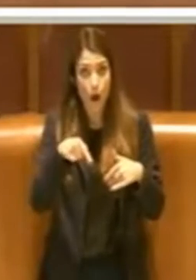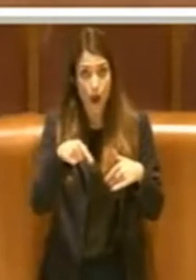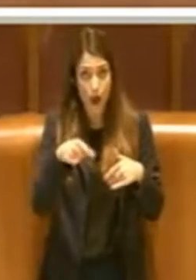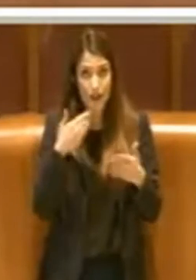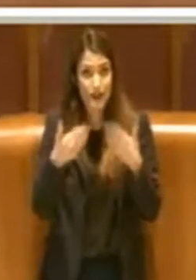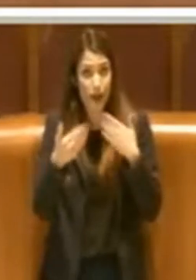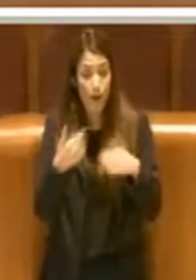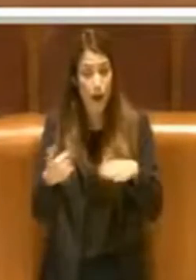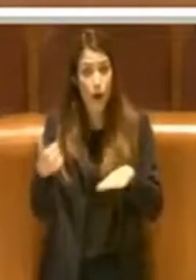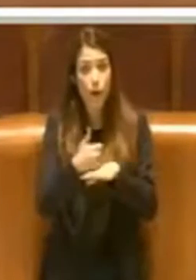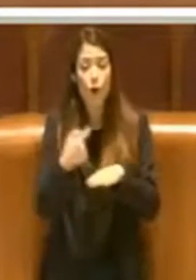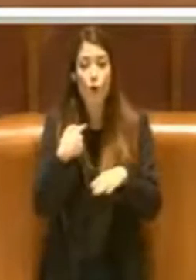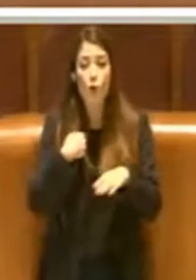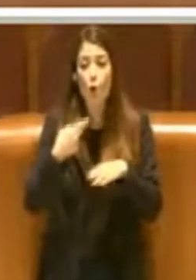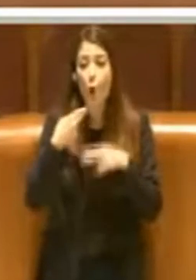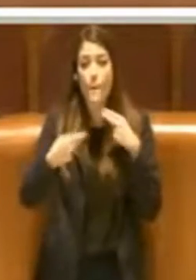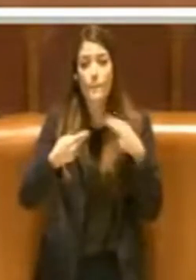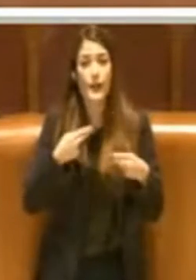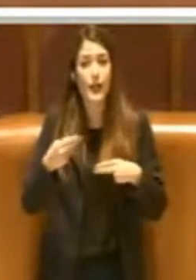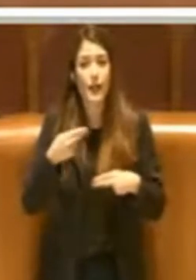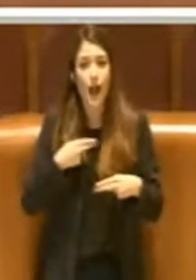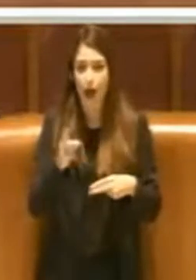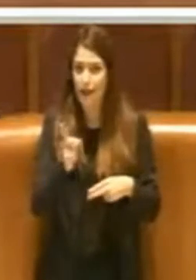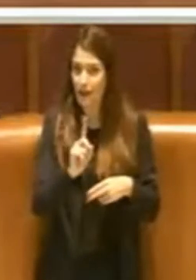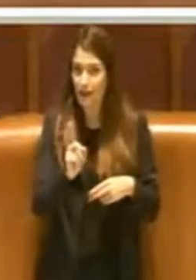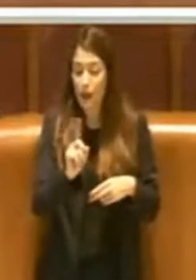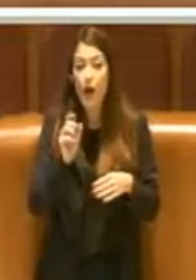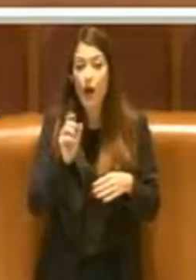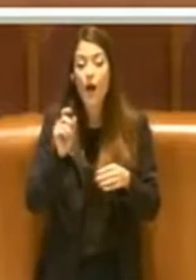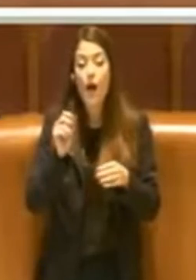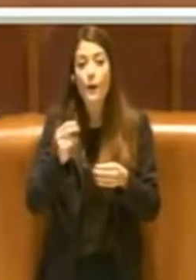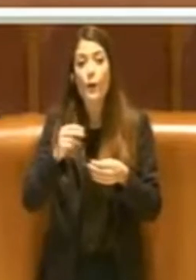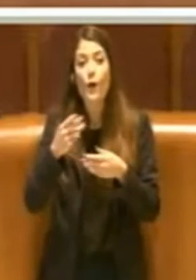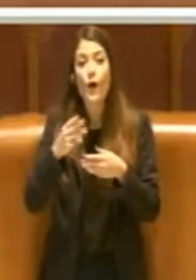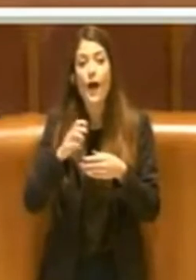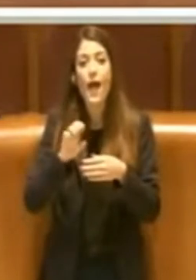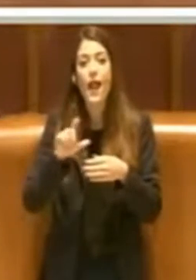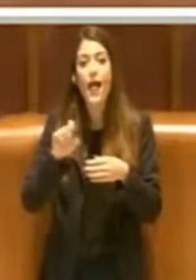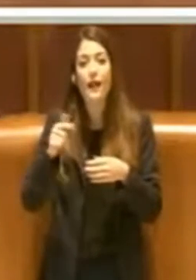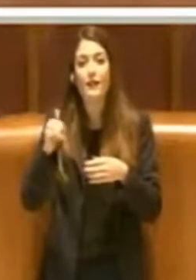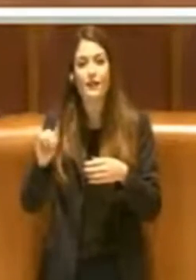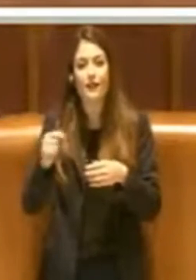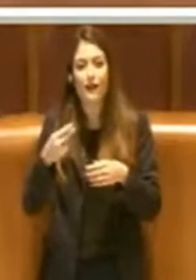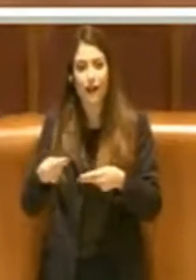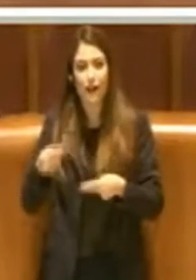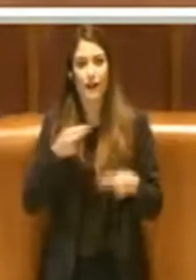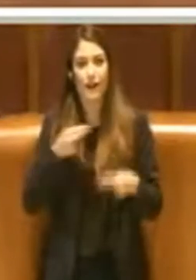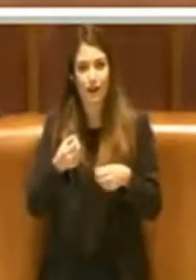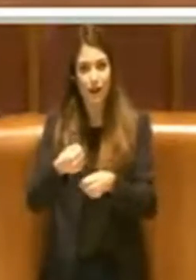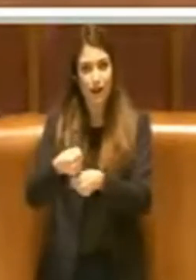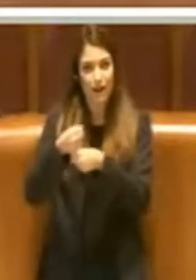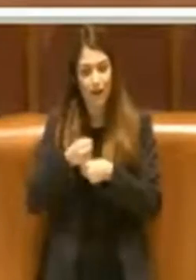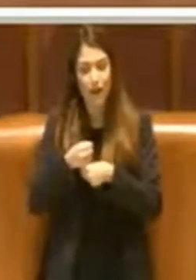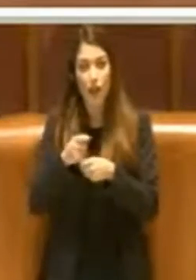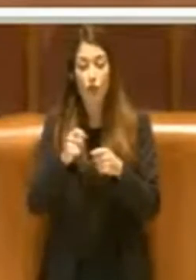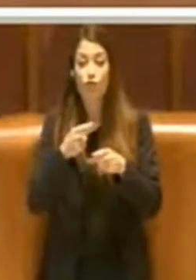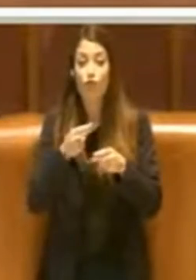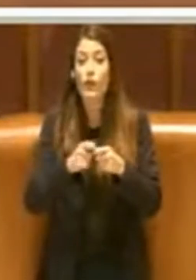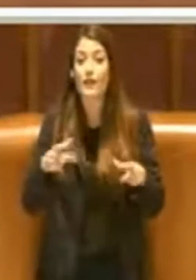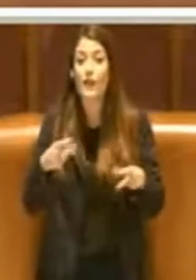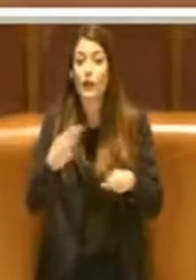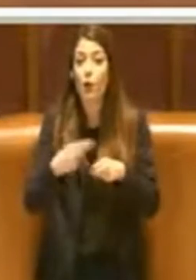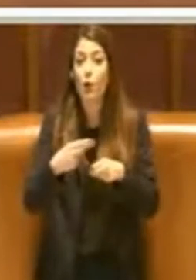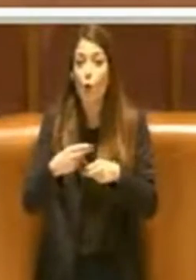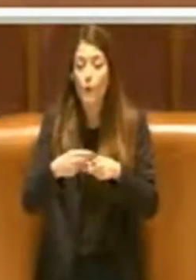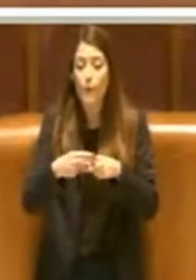stati nominati, ma siamo stati eletti dai cittadini, rappresentiamo la città di Roma. E quindi il fatto che oggi la città di Roma, qui